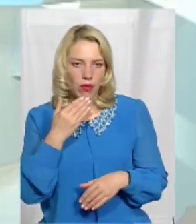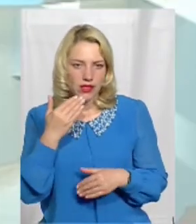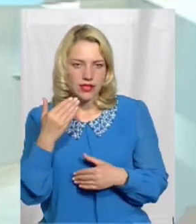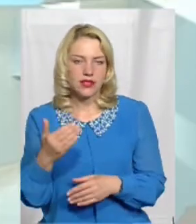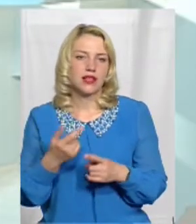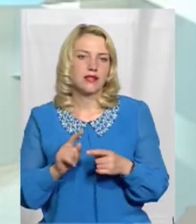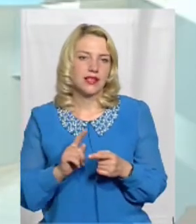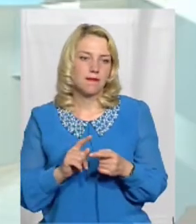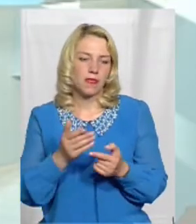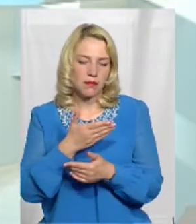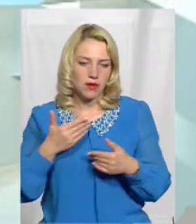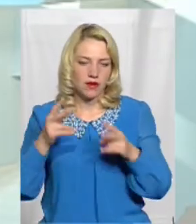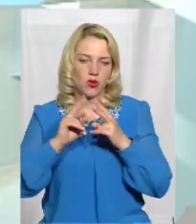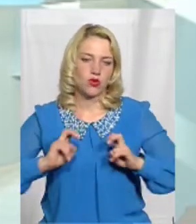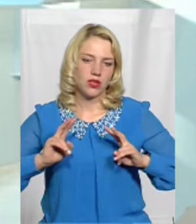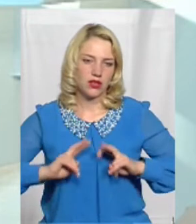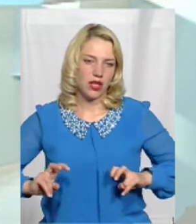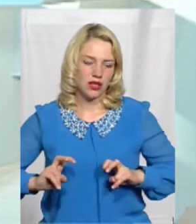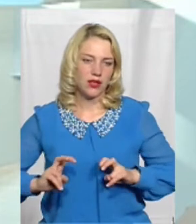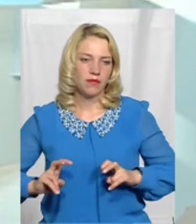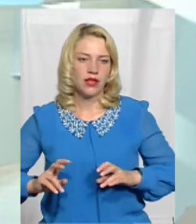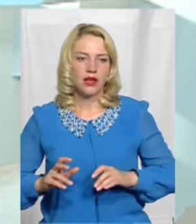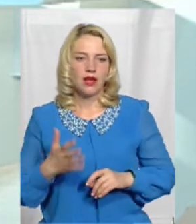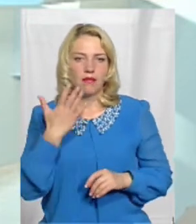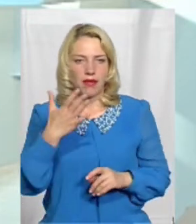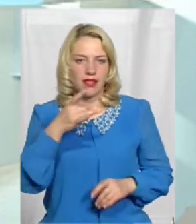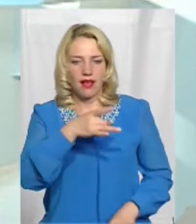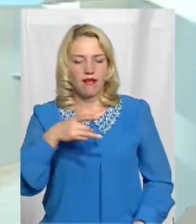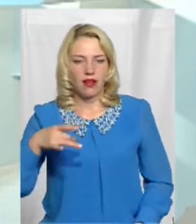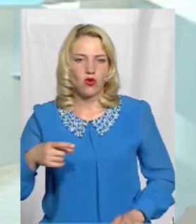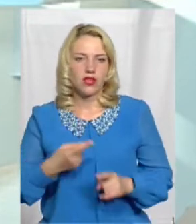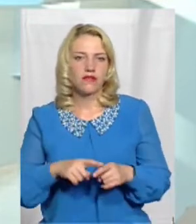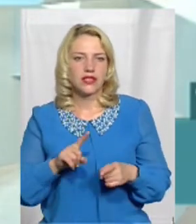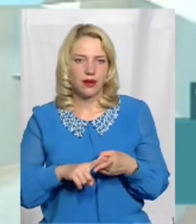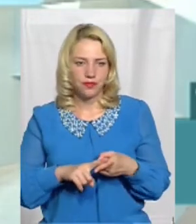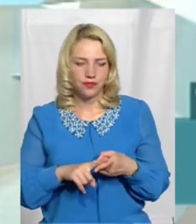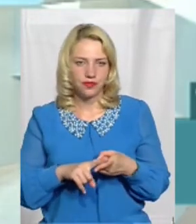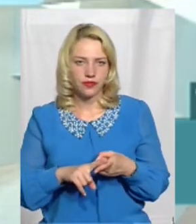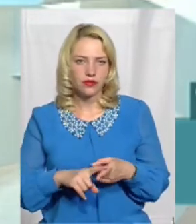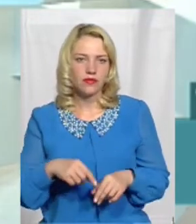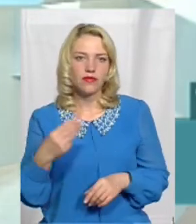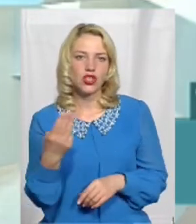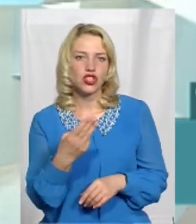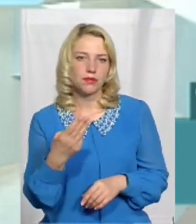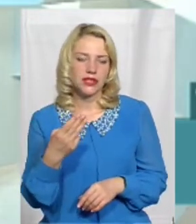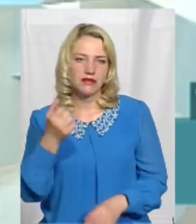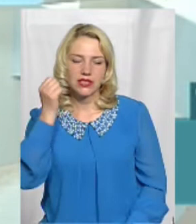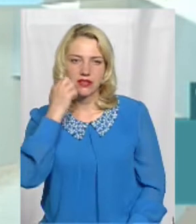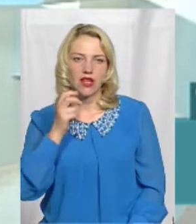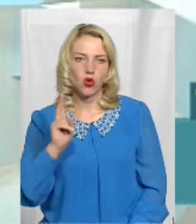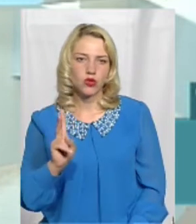розглядали районування у складі п'яти районів Це які? Це Шепетівський,